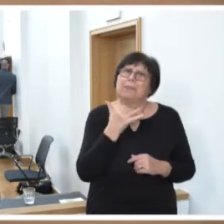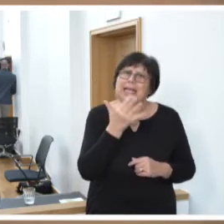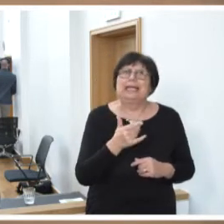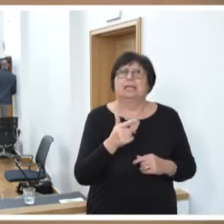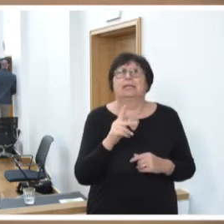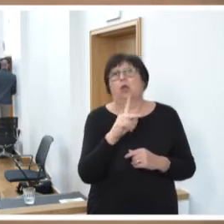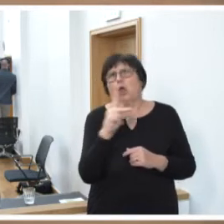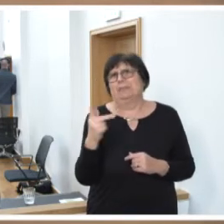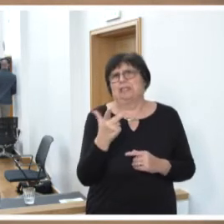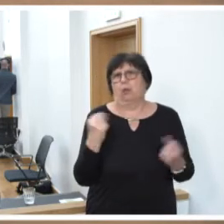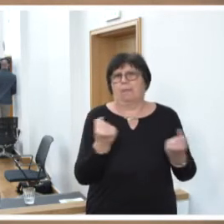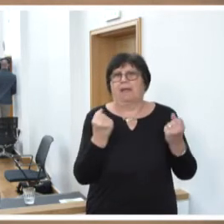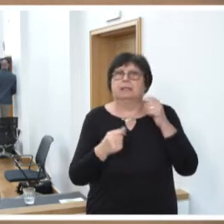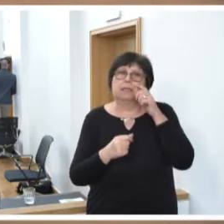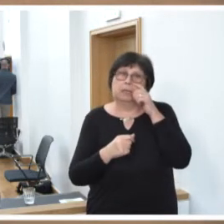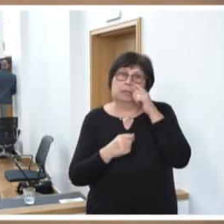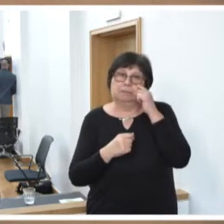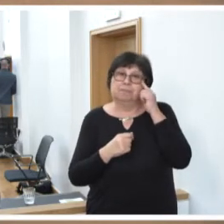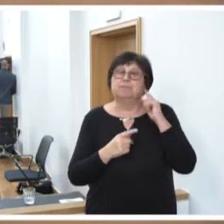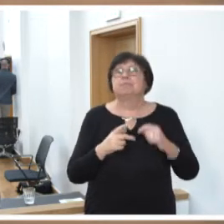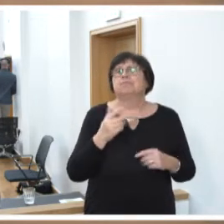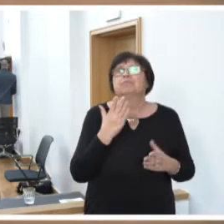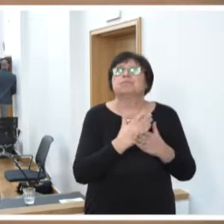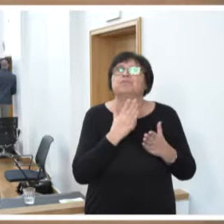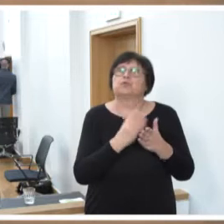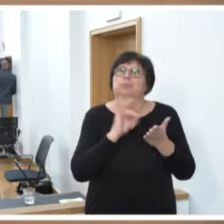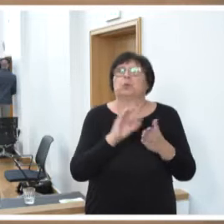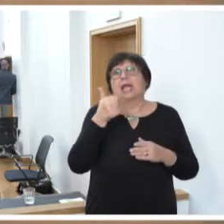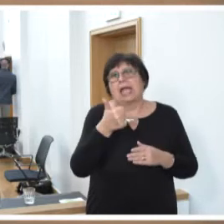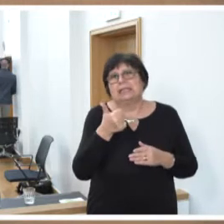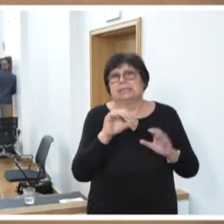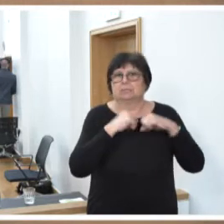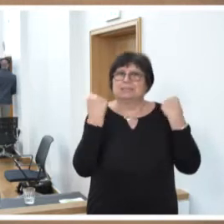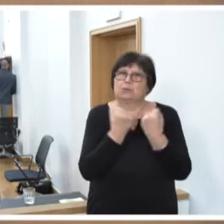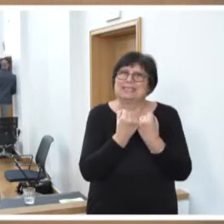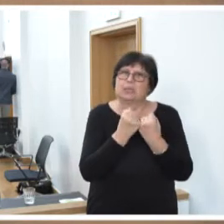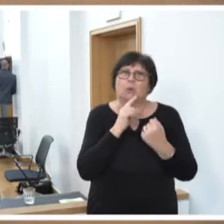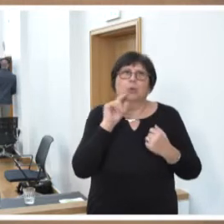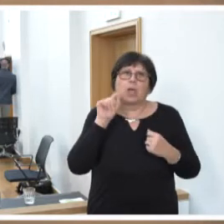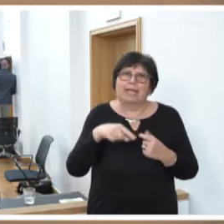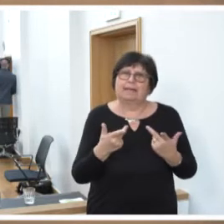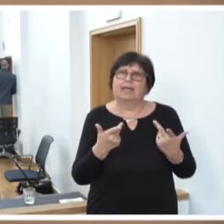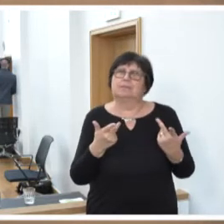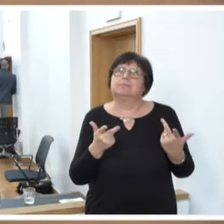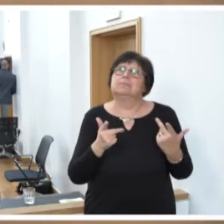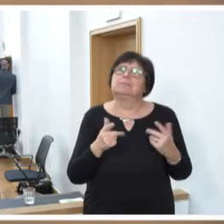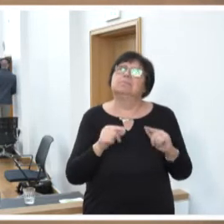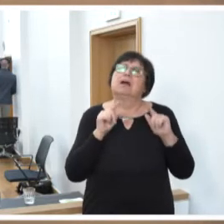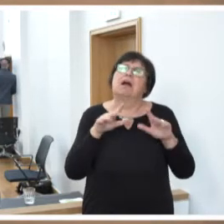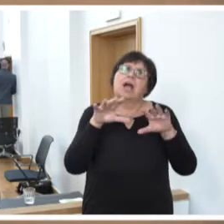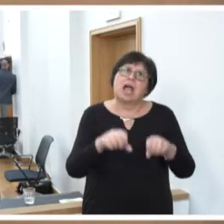Enquete-Kommission machen. Wir hatten ja unter Tagesordnungspunkt 1 die Situation Ukraine, den